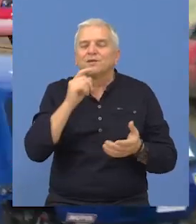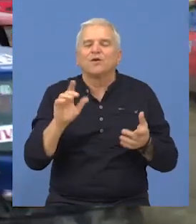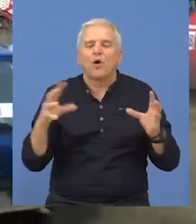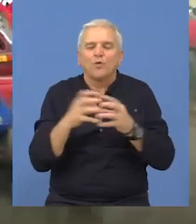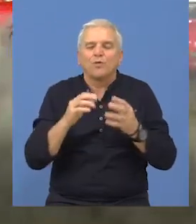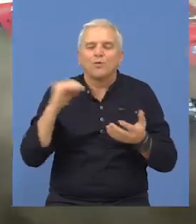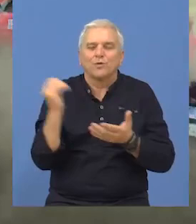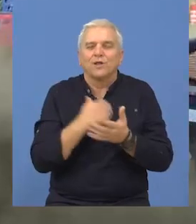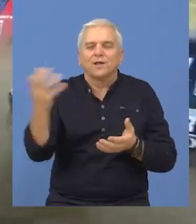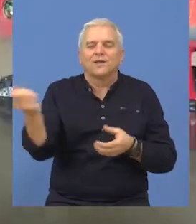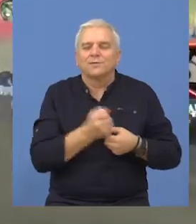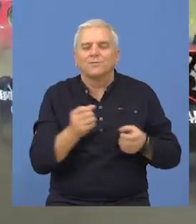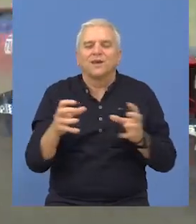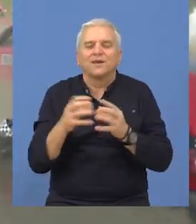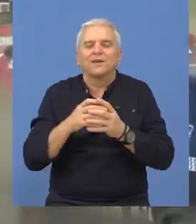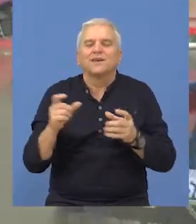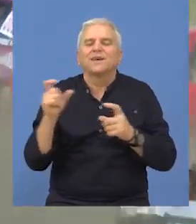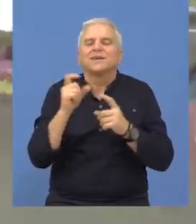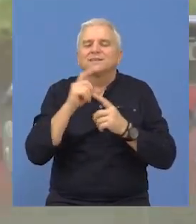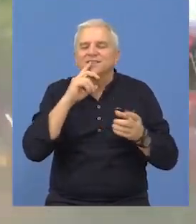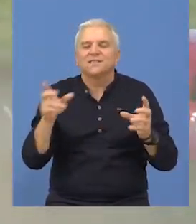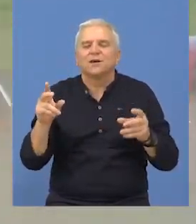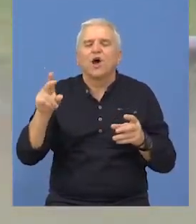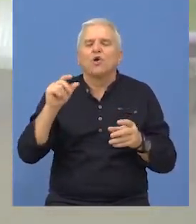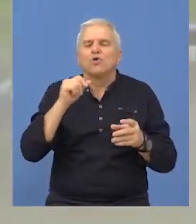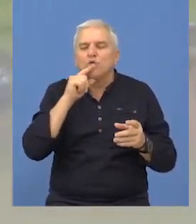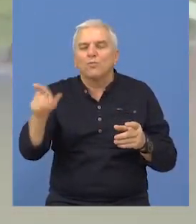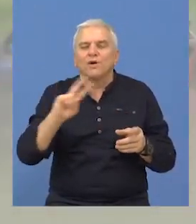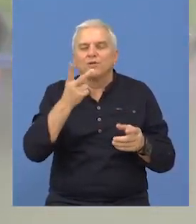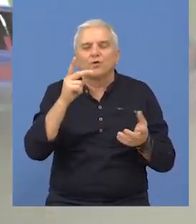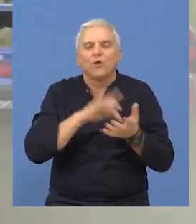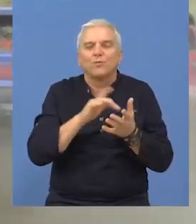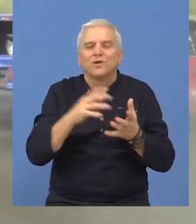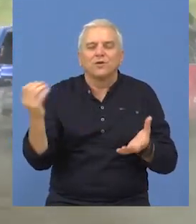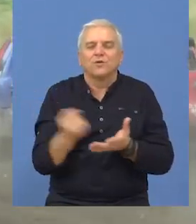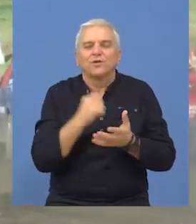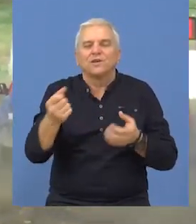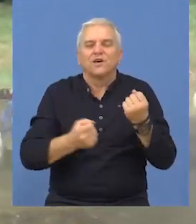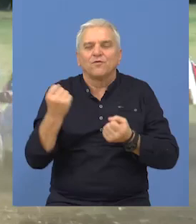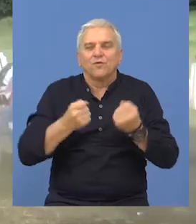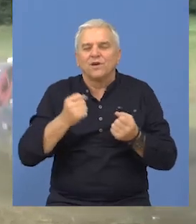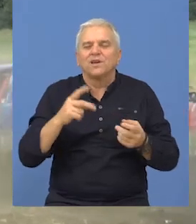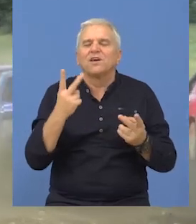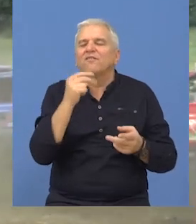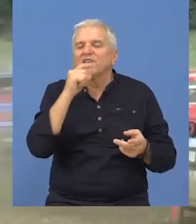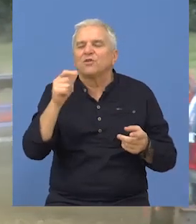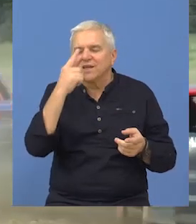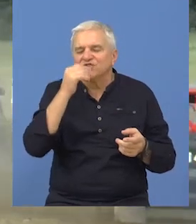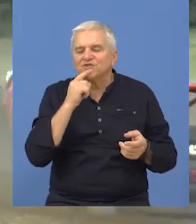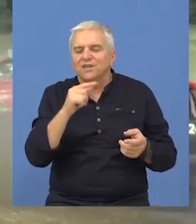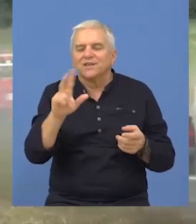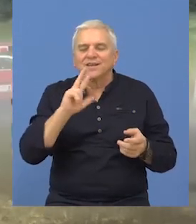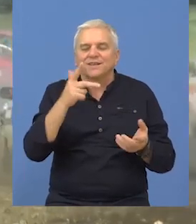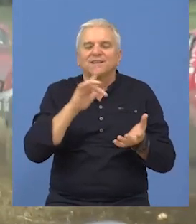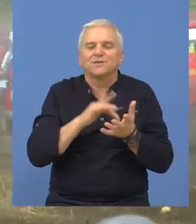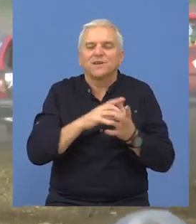ekipnom plasmanu pobedu je odnela ekipa Sirmijen Racing iz Rume. Drugu poziciju osvojili su vozači Viktor iz Indije,